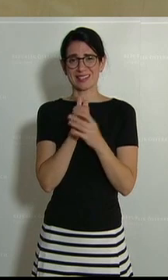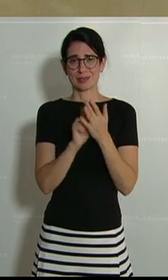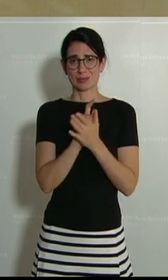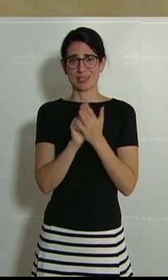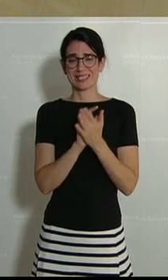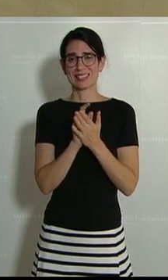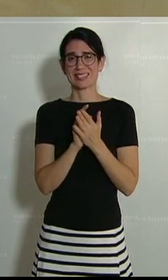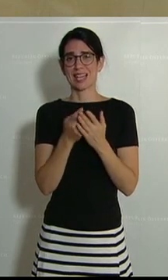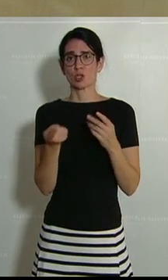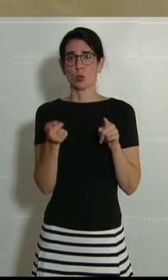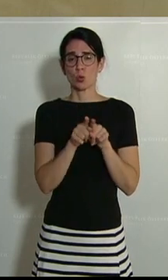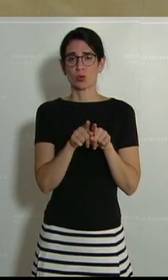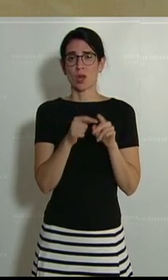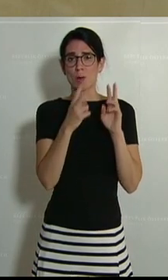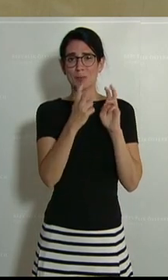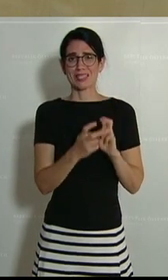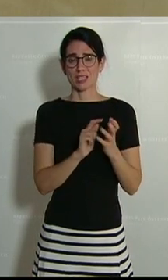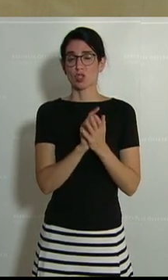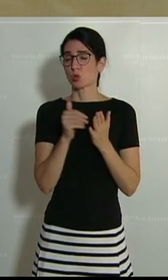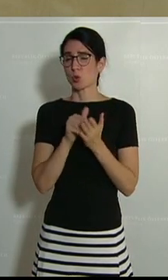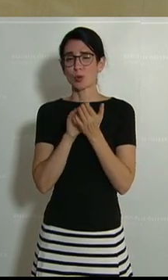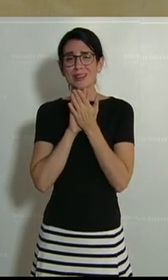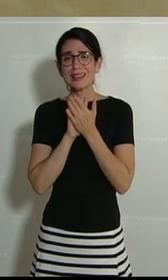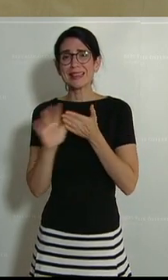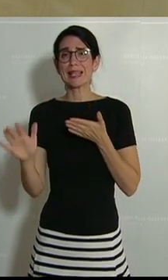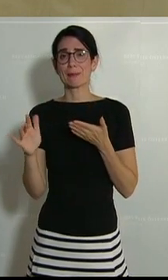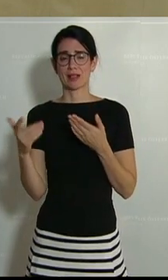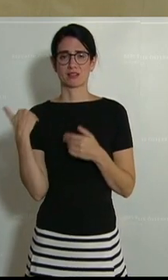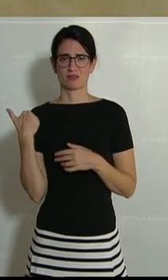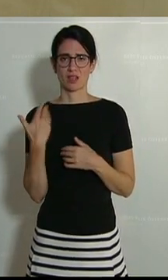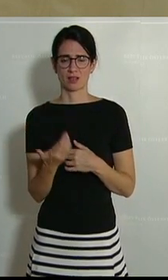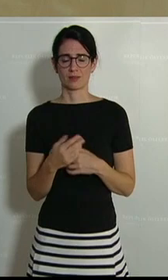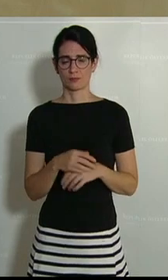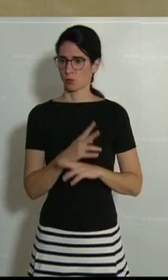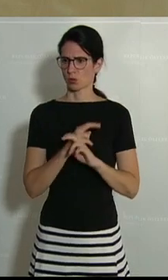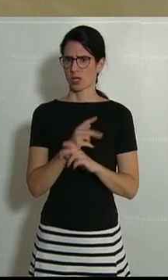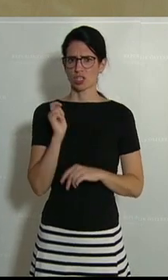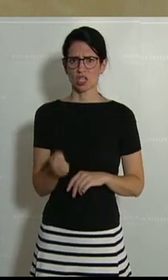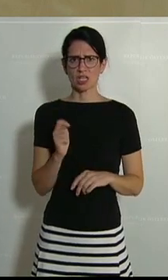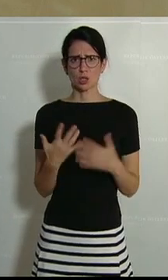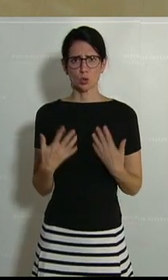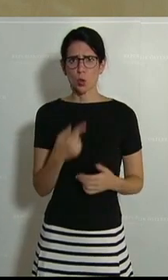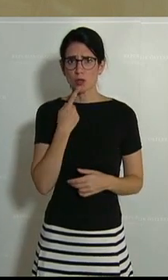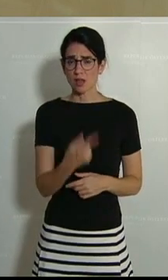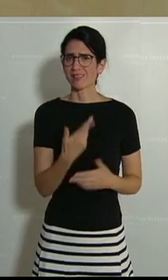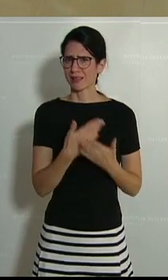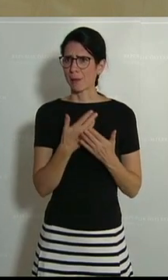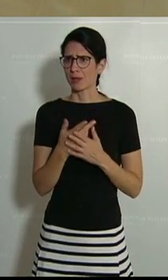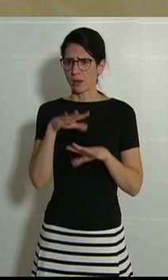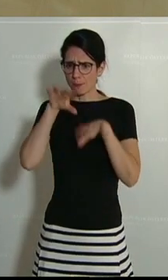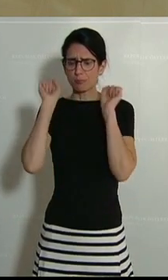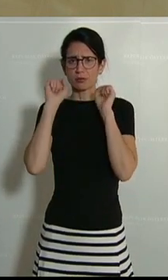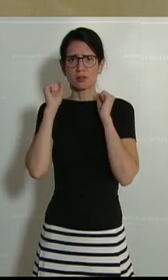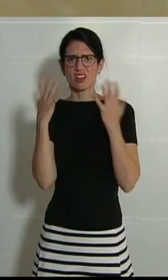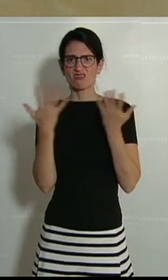und der Besatzungszeit noch nie der Fall war. Das sagt ein österreichischer Richter, nur damit wir wissen immer, was